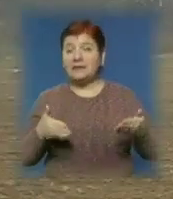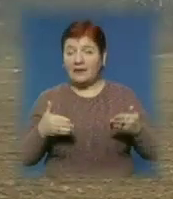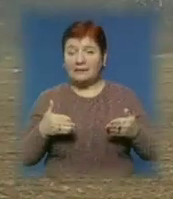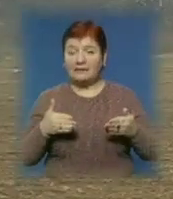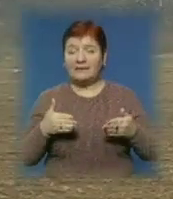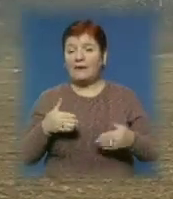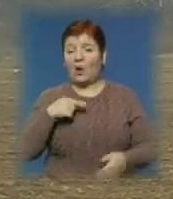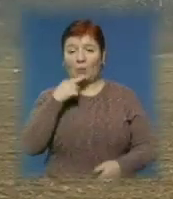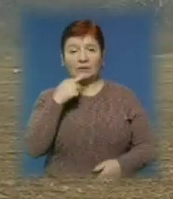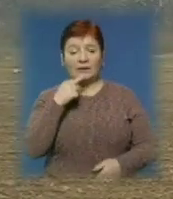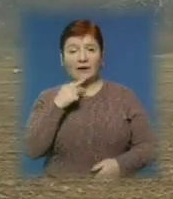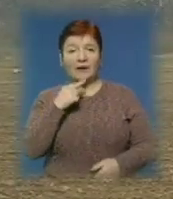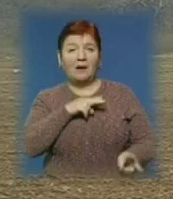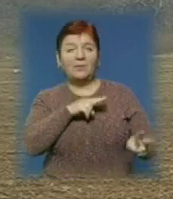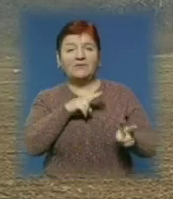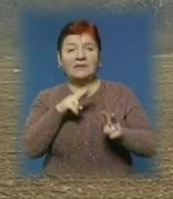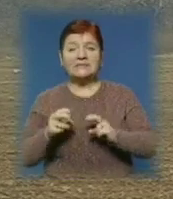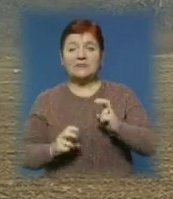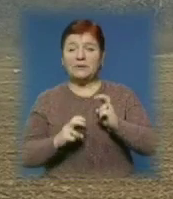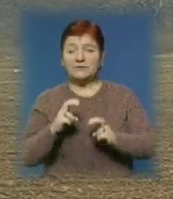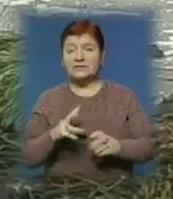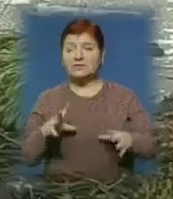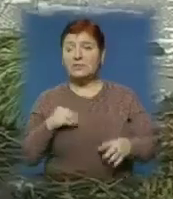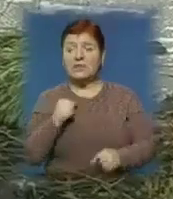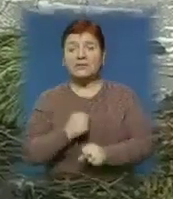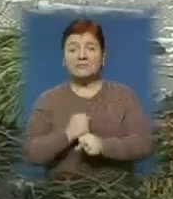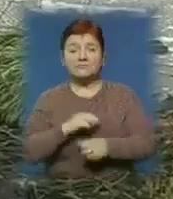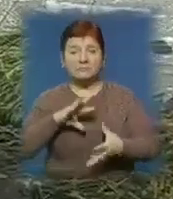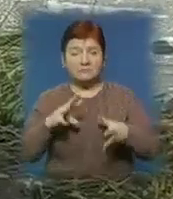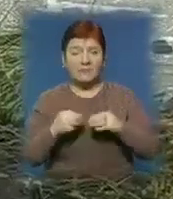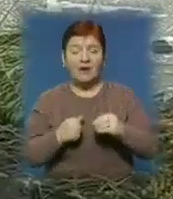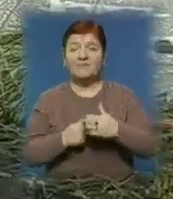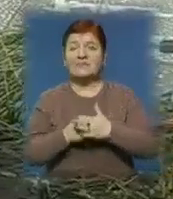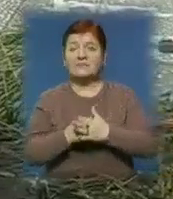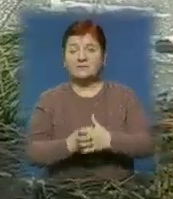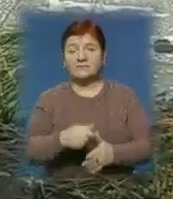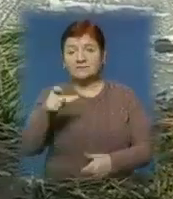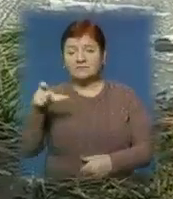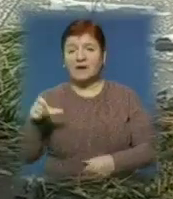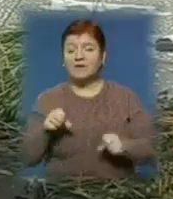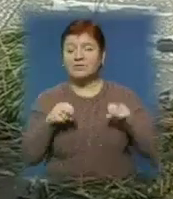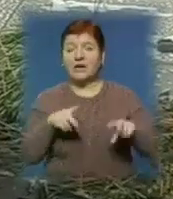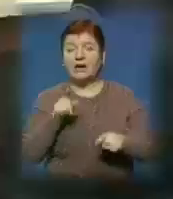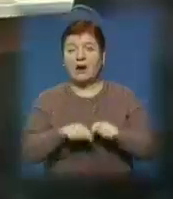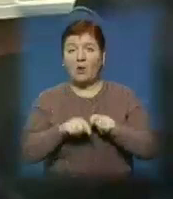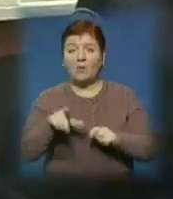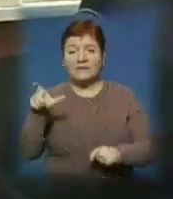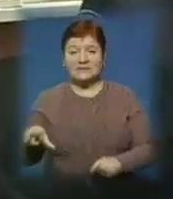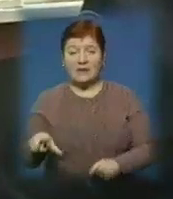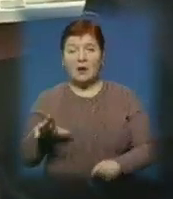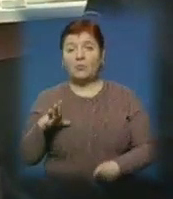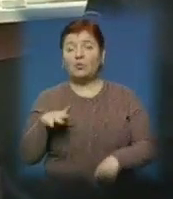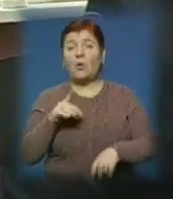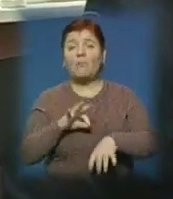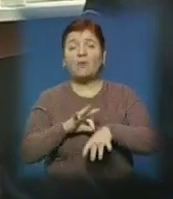Оглянувши підприємство, робоча група склала свої результати дослідження. Висновки оприлюднили члени комісії. Було проведено